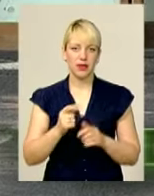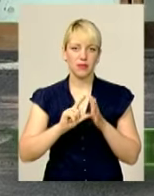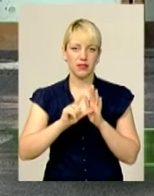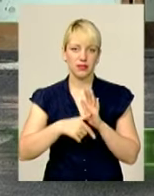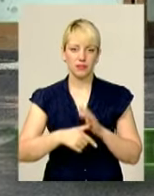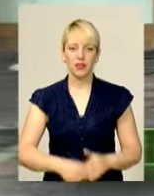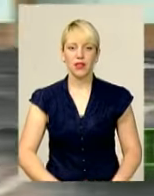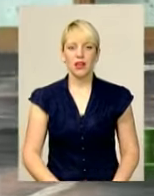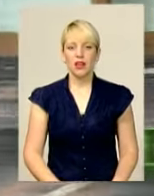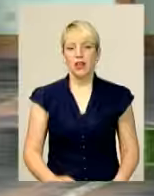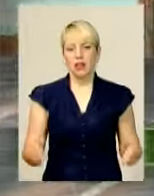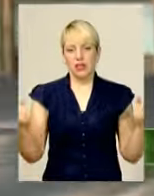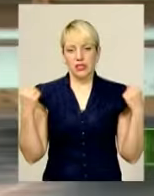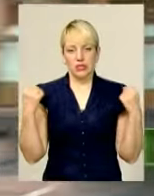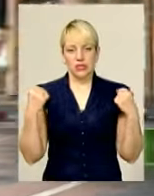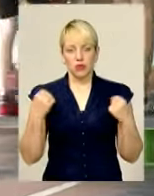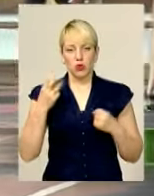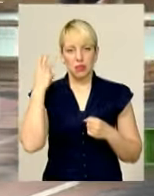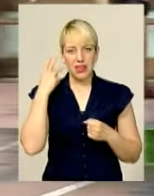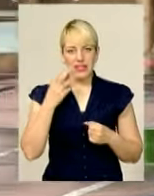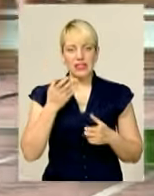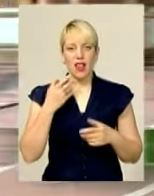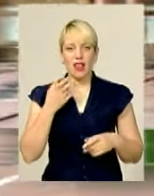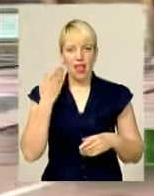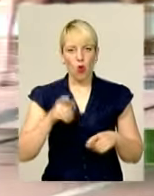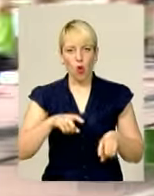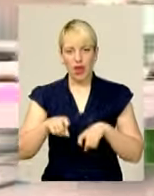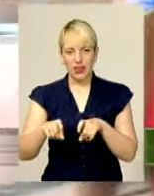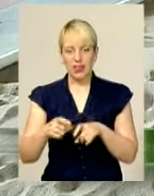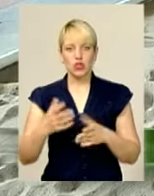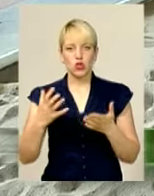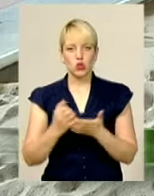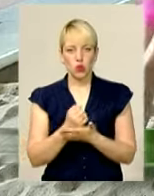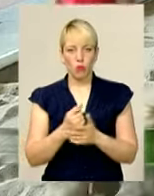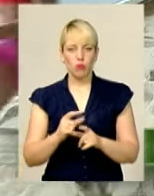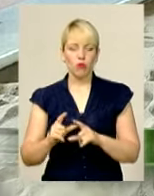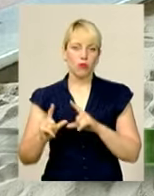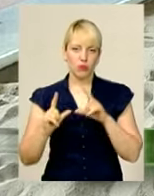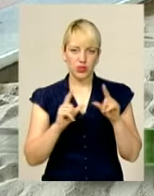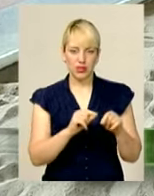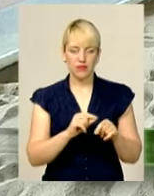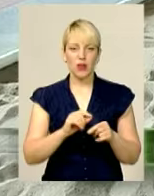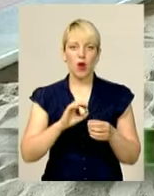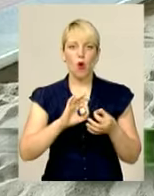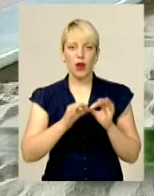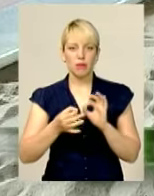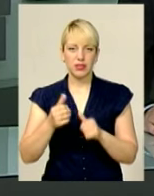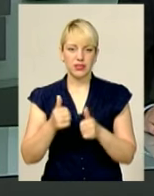Спорт. Хмельницька легкоатлетка Марина Бех здобула путівку на Олімпійські ігри в Ріо-де-Жанейро.